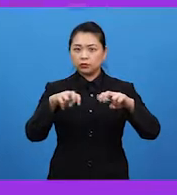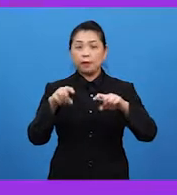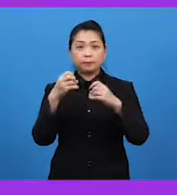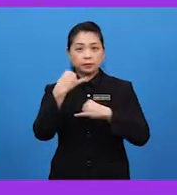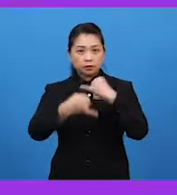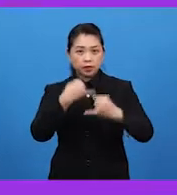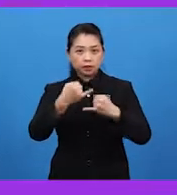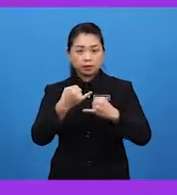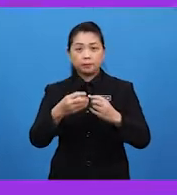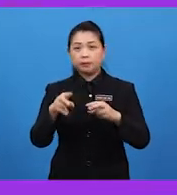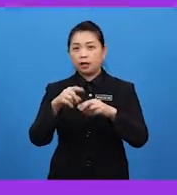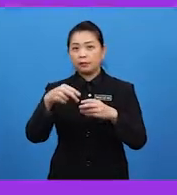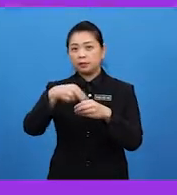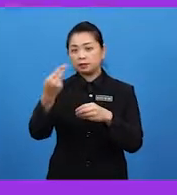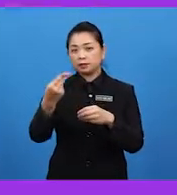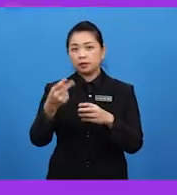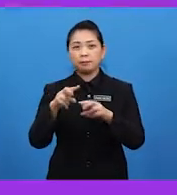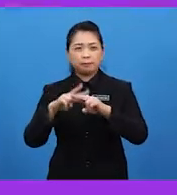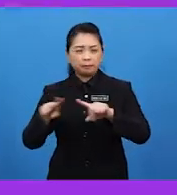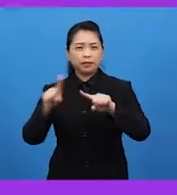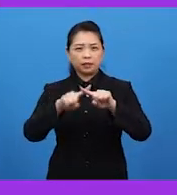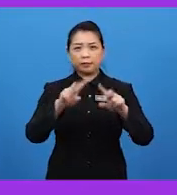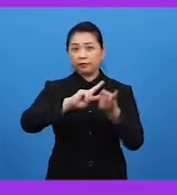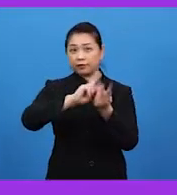Adakah anda kenal variasi durian di negara kita?